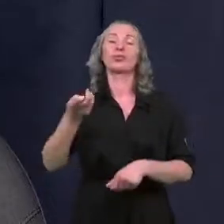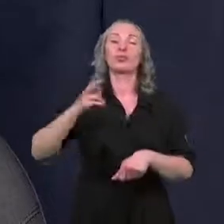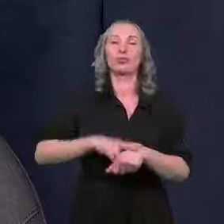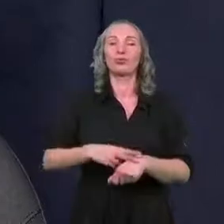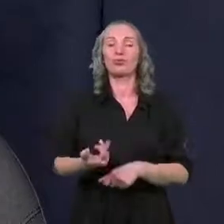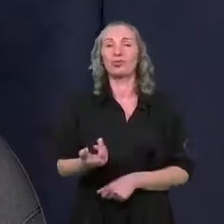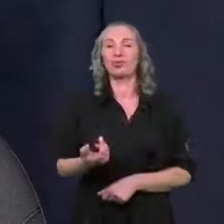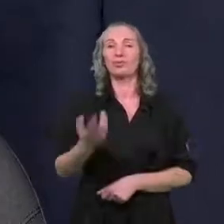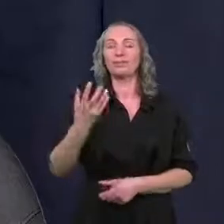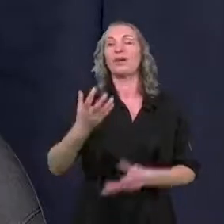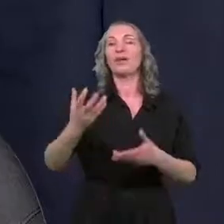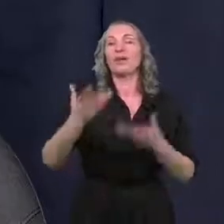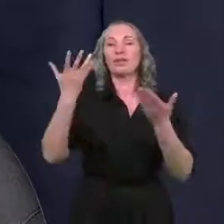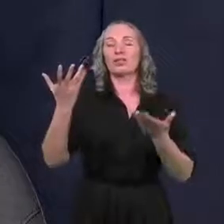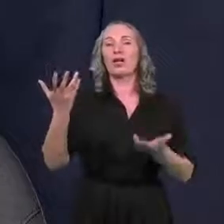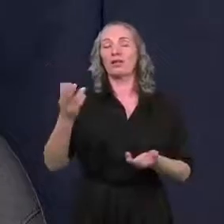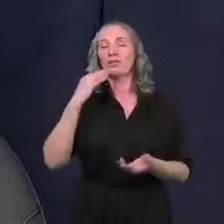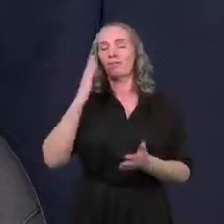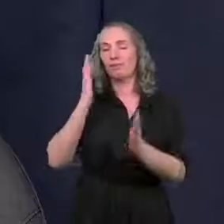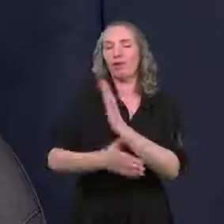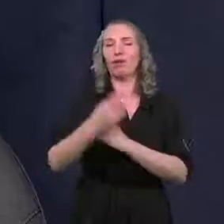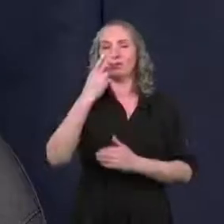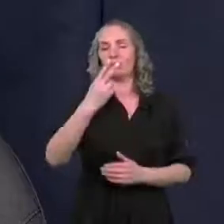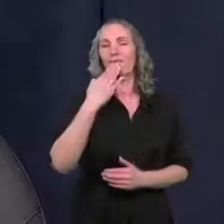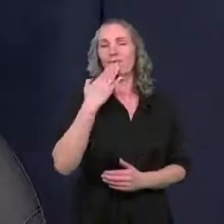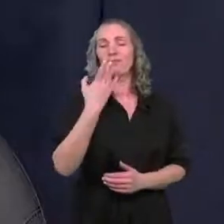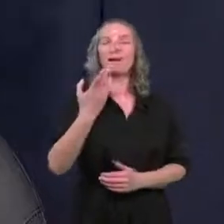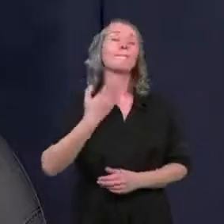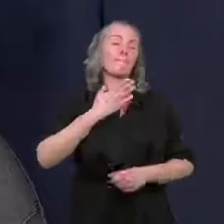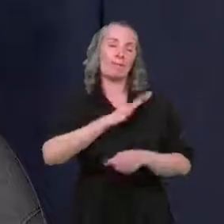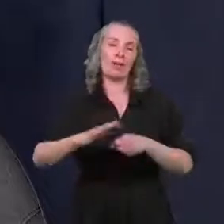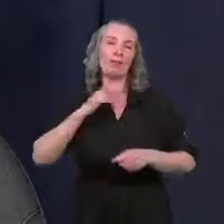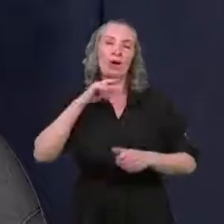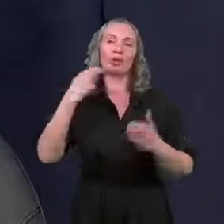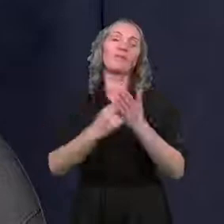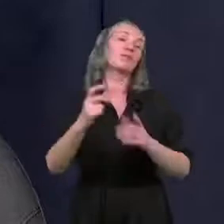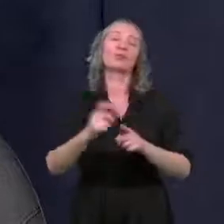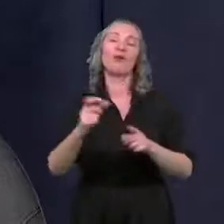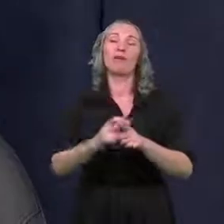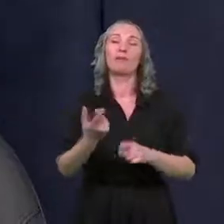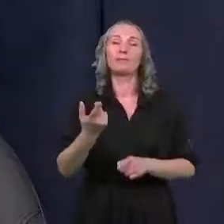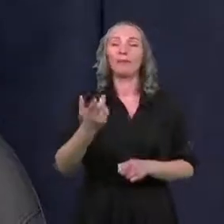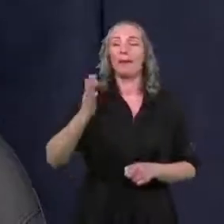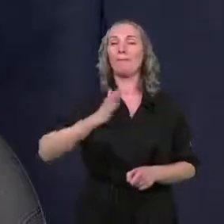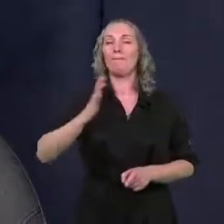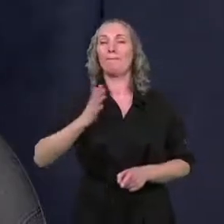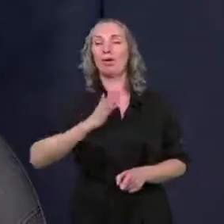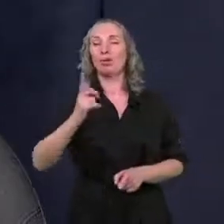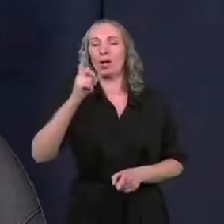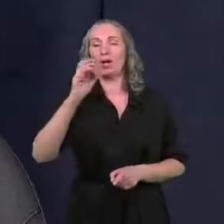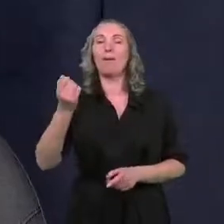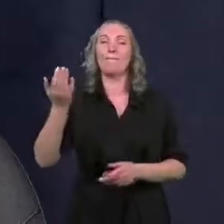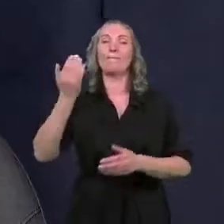którzy chcieli w ten sposób, ja mówię wprost i mówię też to z pełną odpowiedzialnością za słowa, przypodobać się lobby